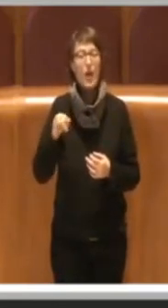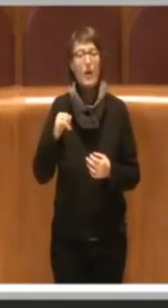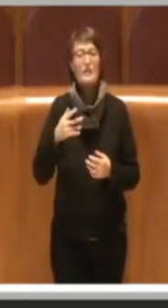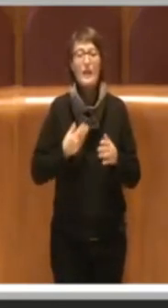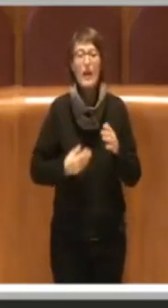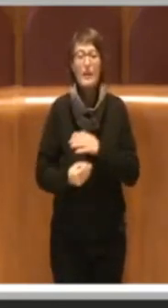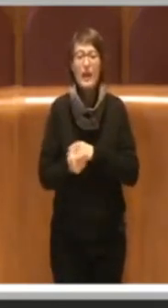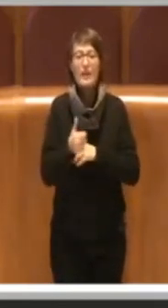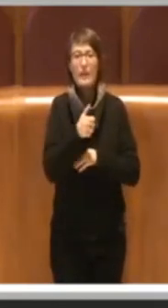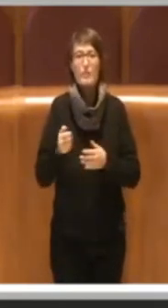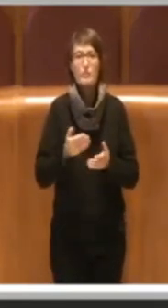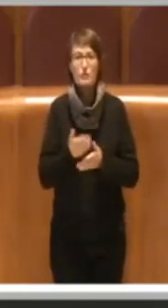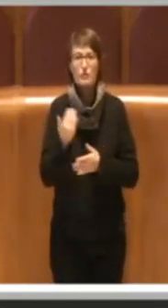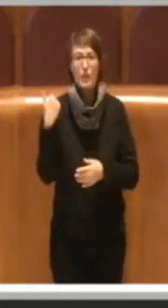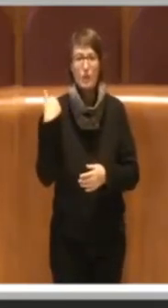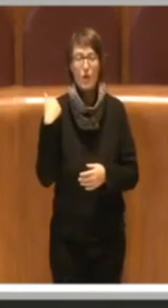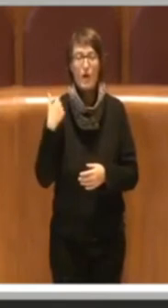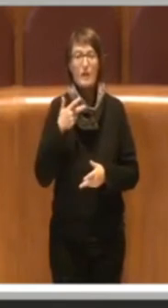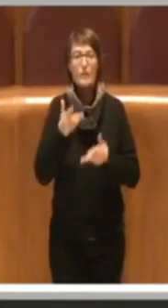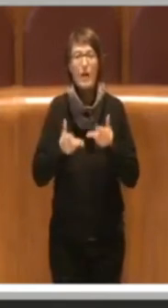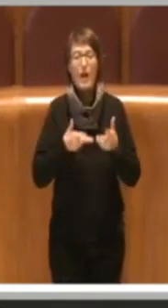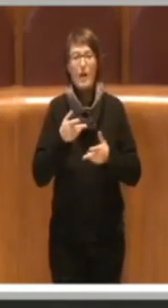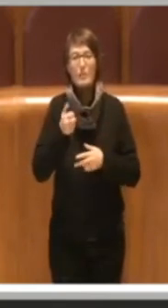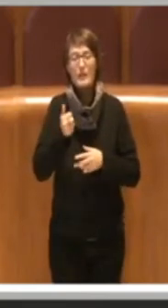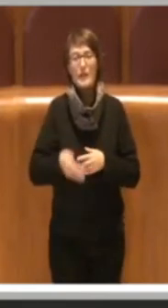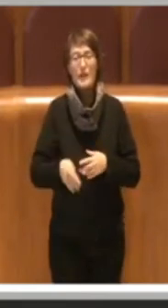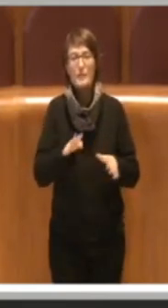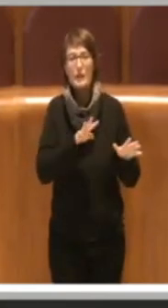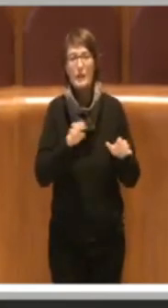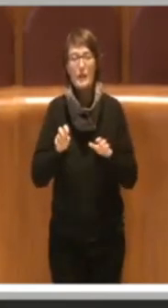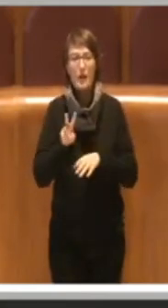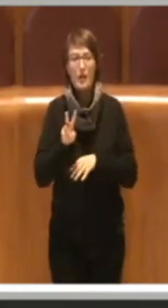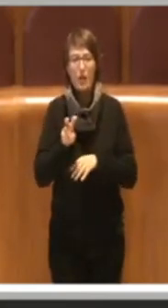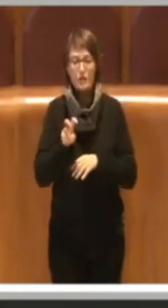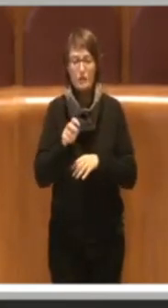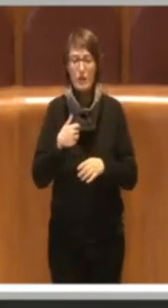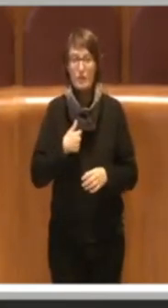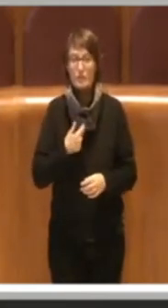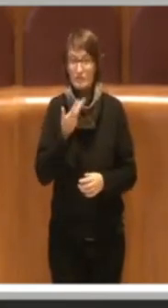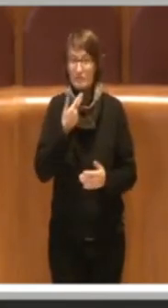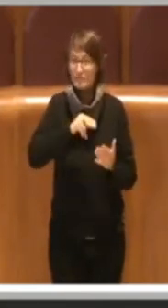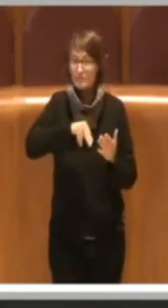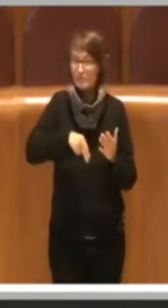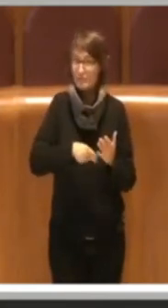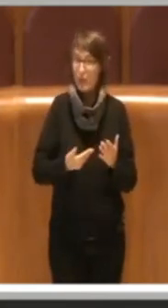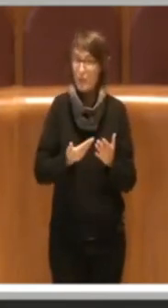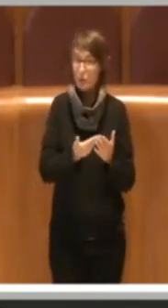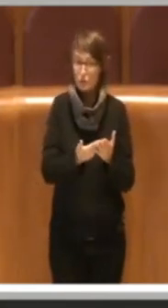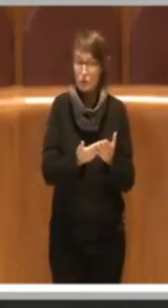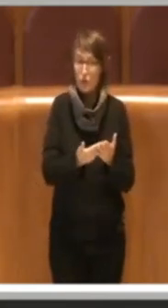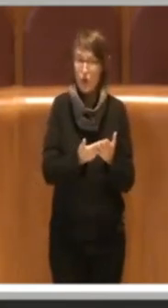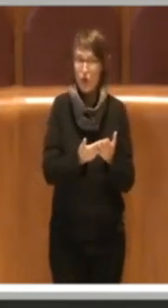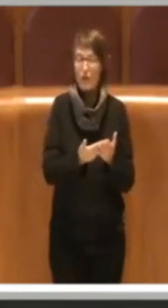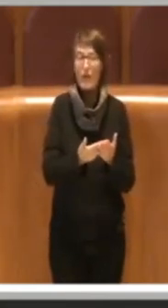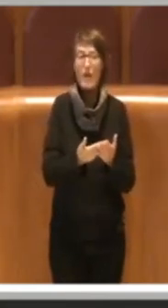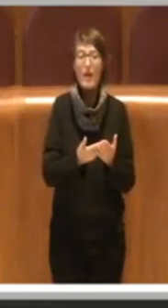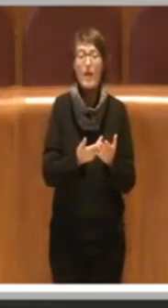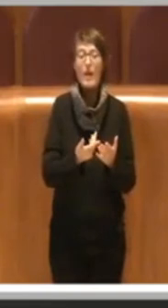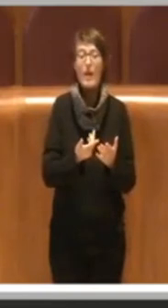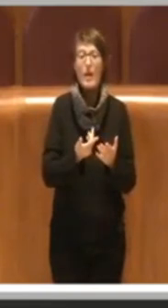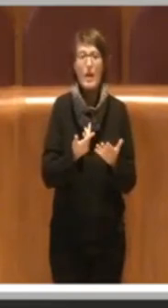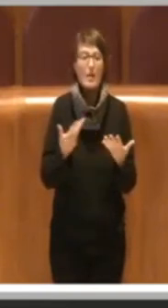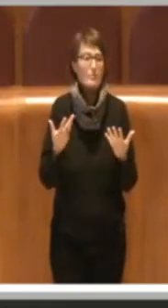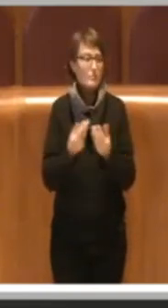ad aprile del 1920. Ho chiesto di sottoscrivere molto volentieri questa mozione insieme agli altri